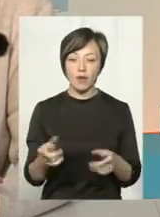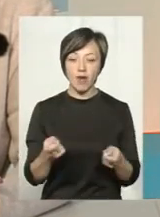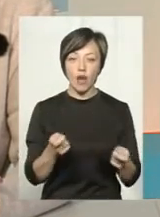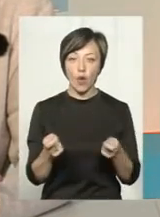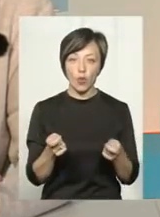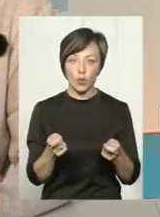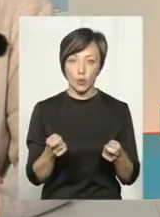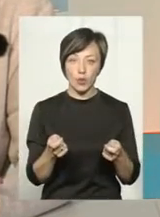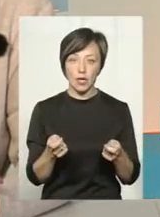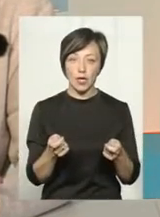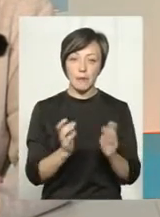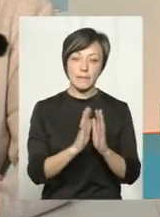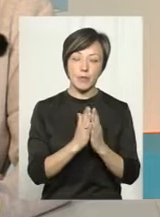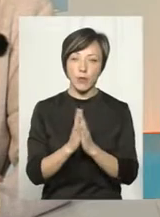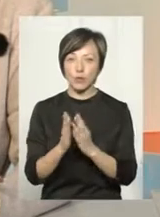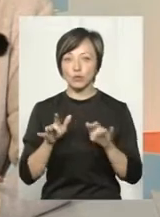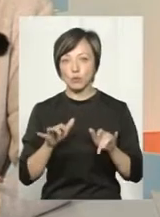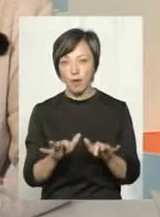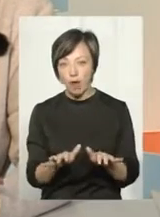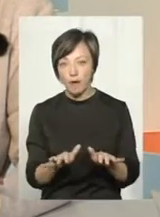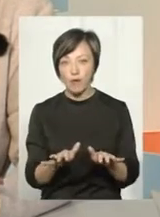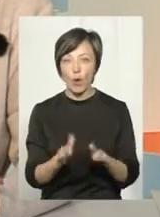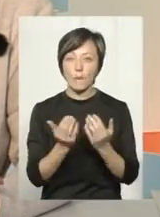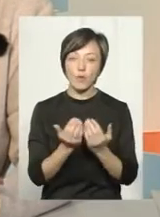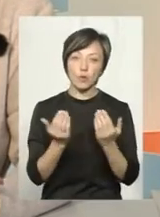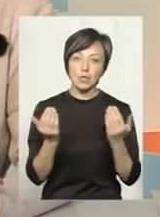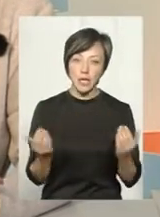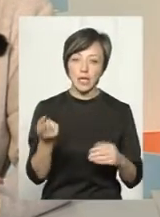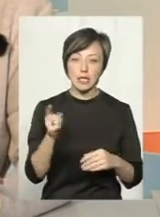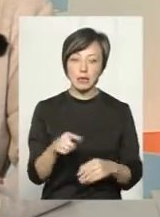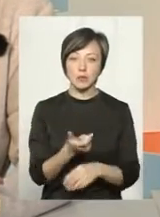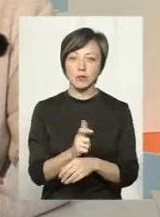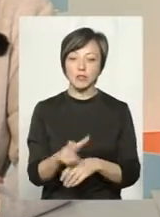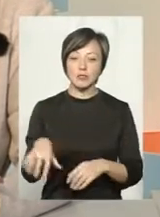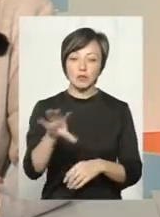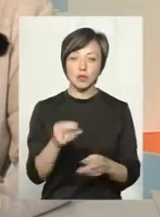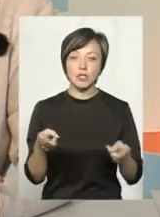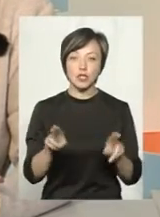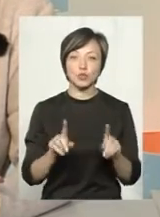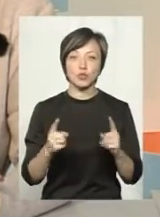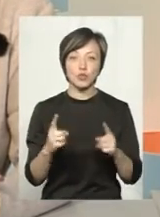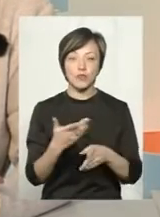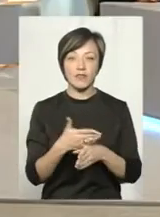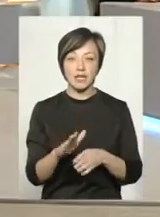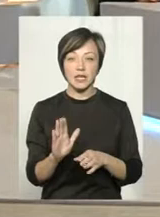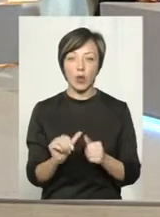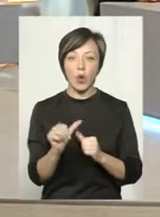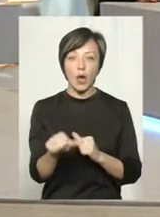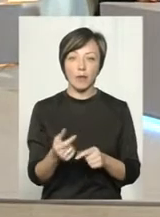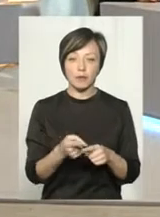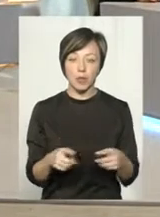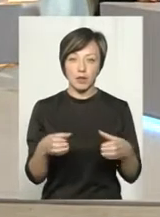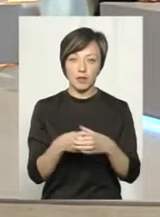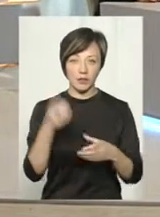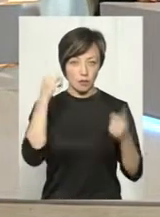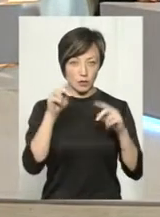бібліотеки, бібліотечну справу, музеї і тим більше, і всі остальні, чому-то виділили тільки окремо цю категорію